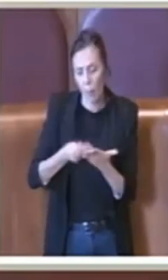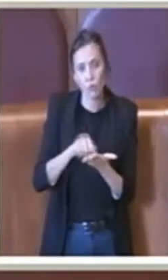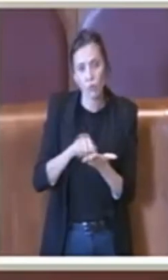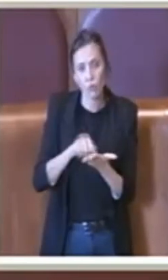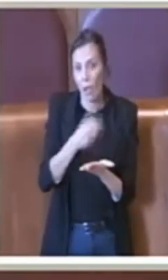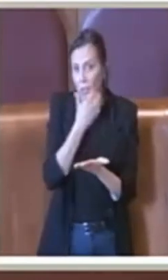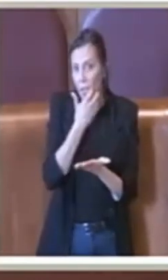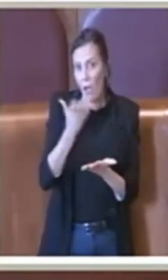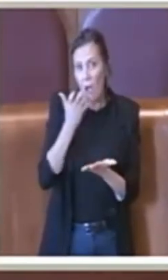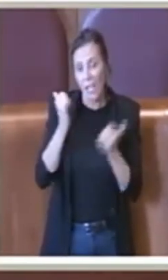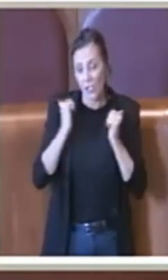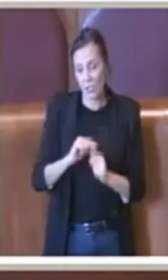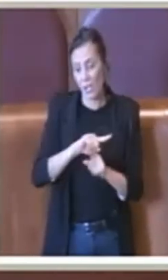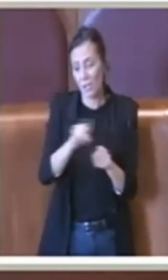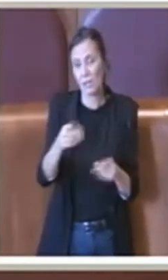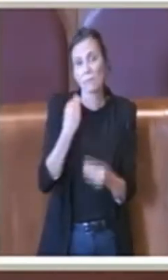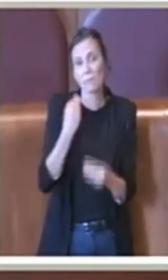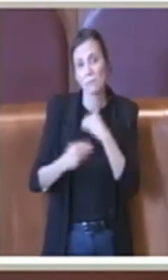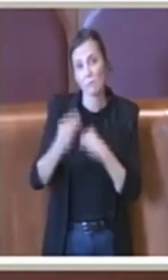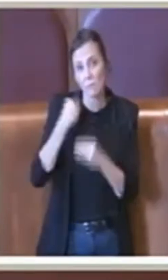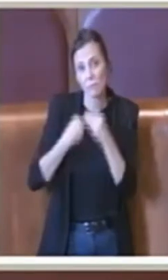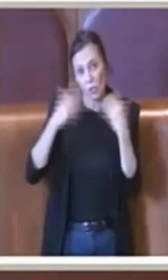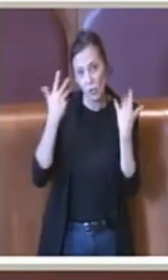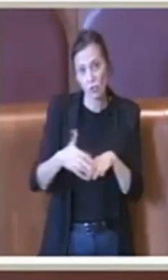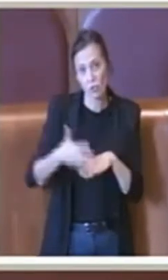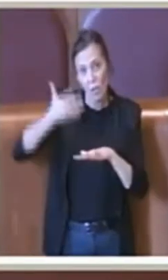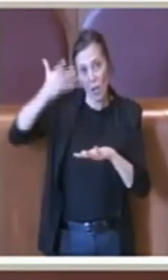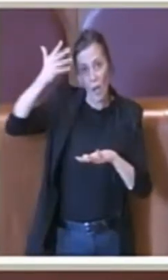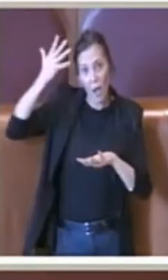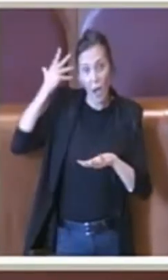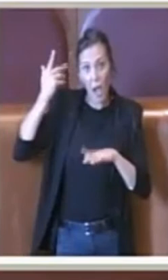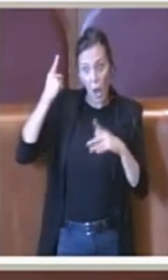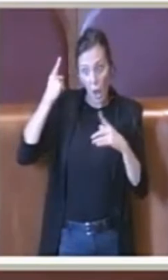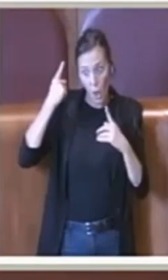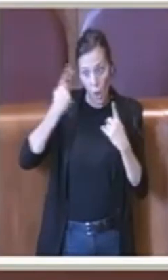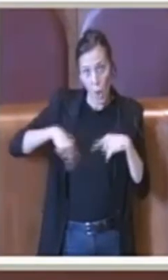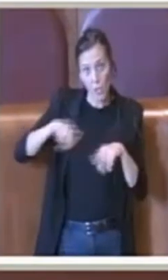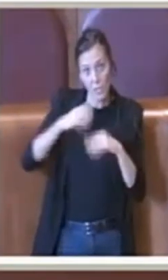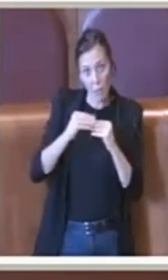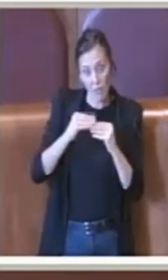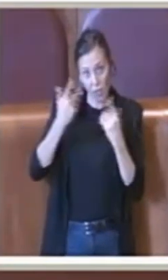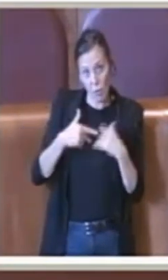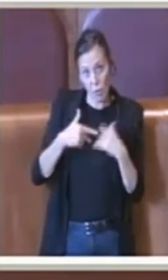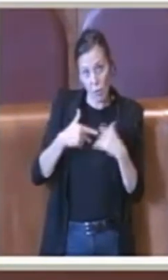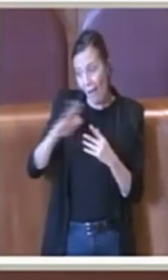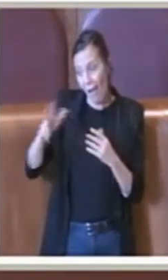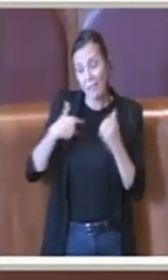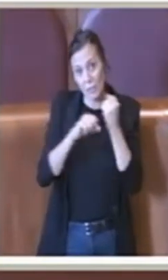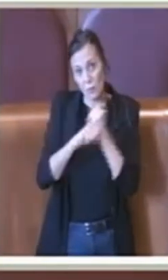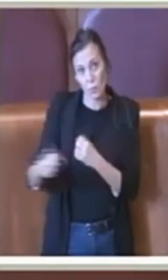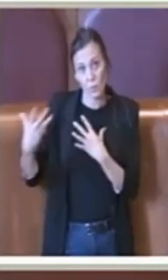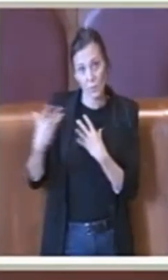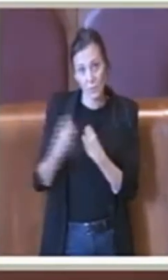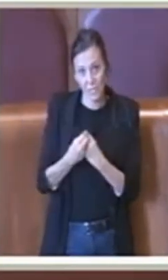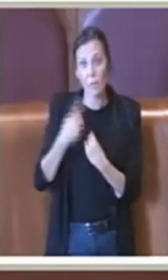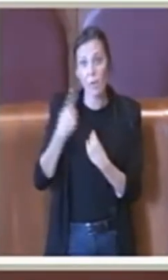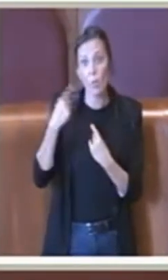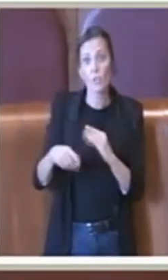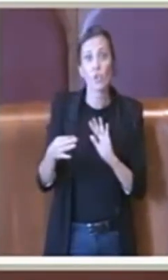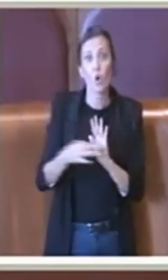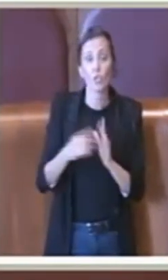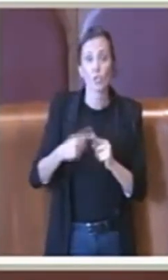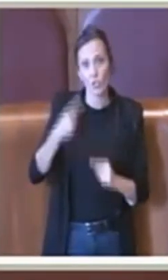cittadini chiedevano da tempo e questo è quello che stiamo facendo anche con gli altri enti e con le altre istituzioni. Su questo ordine del giorno voteremo sì,